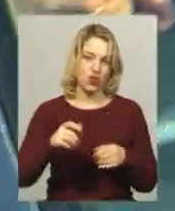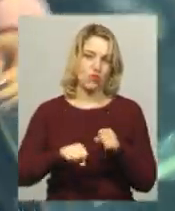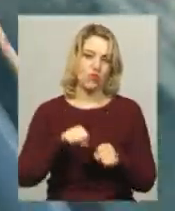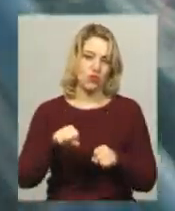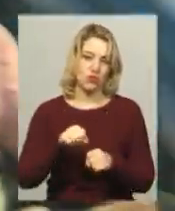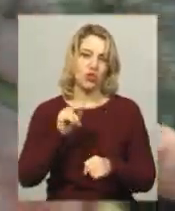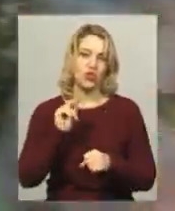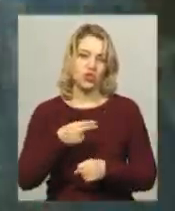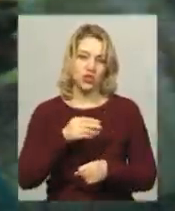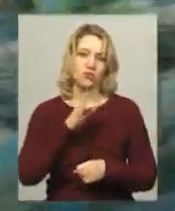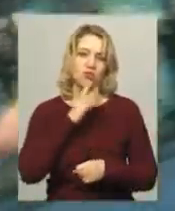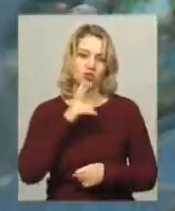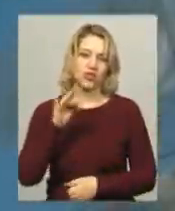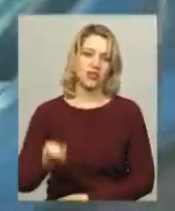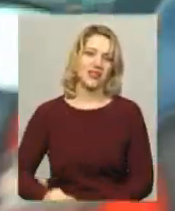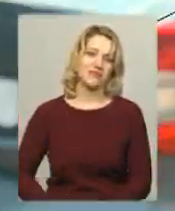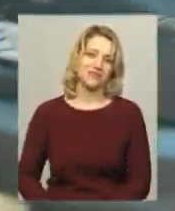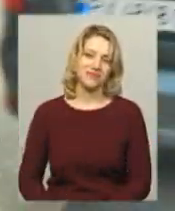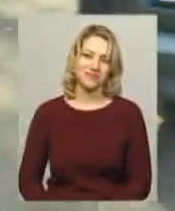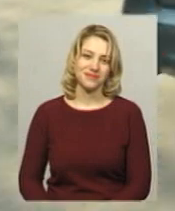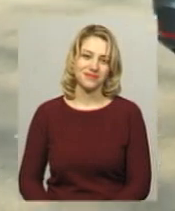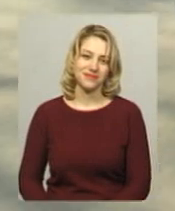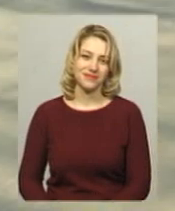Анастасія Олексюк, Юрій Чорний, Новини, Поділля, Центр.